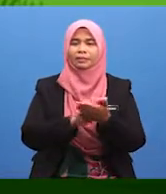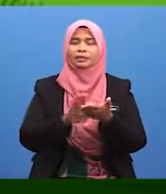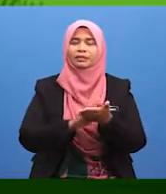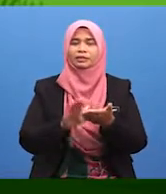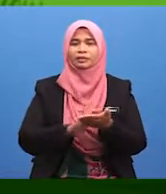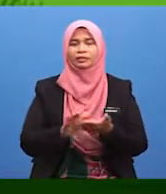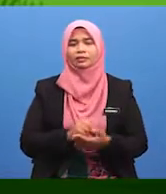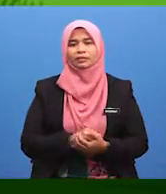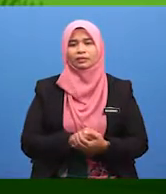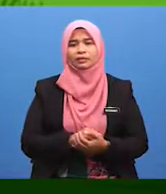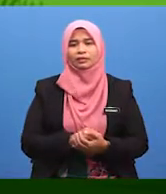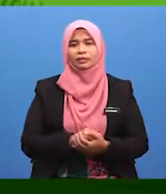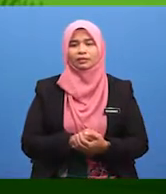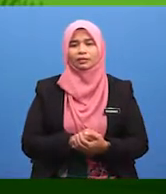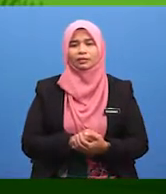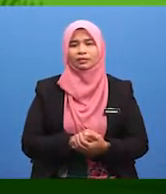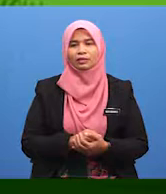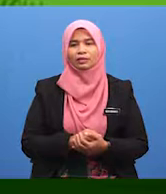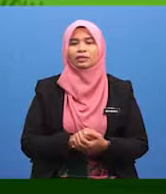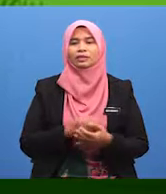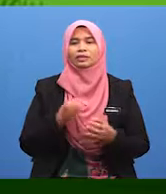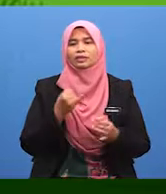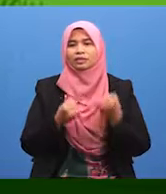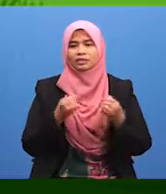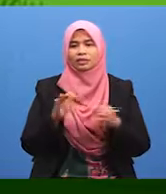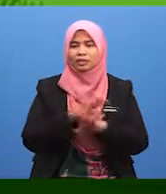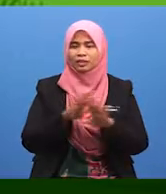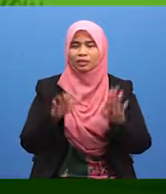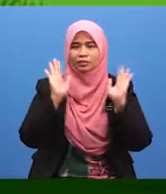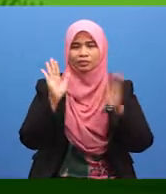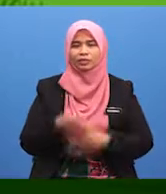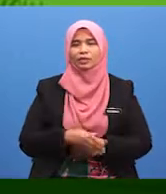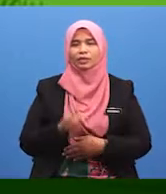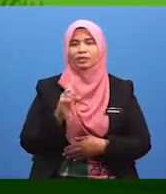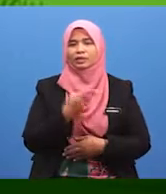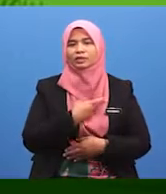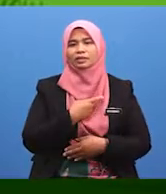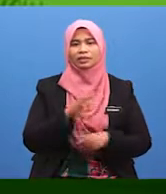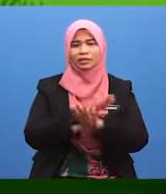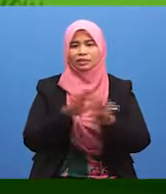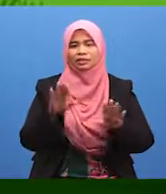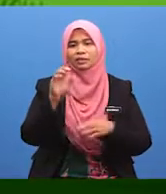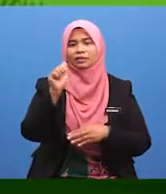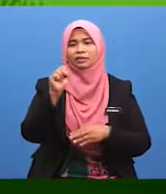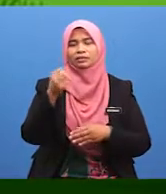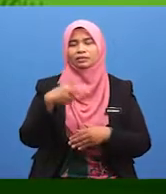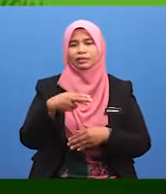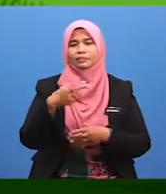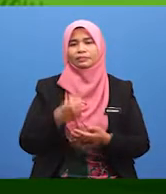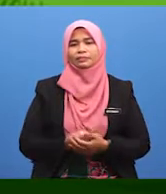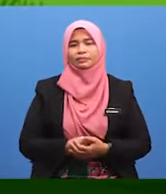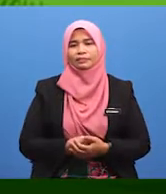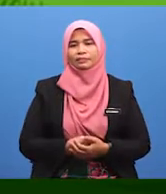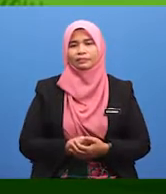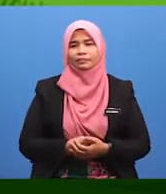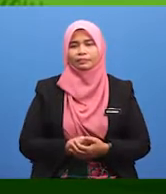kena bersihkan dulu. Kiranya tidak solat kita tidak sah